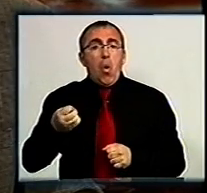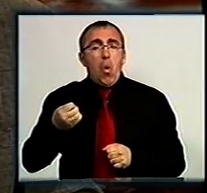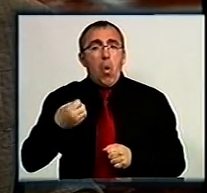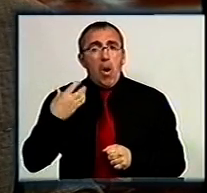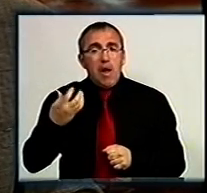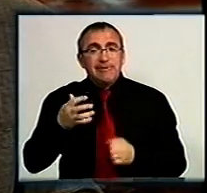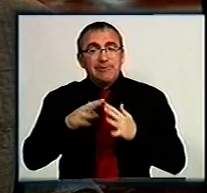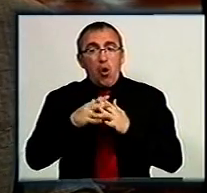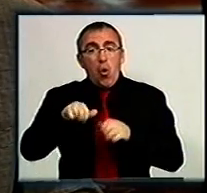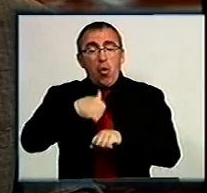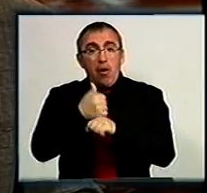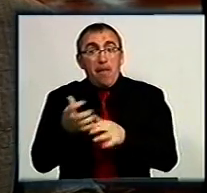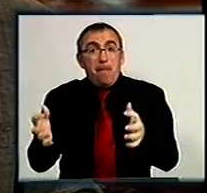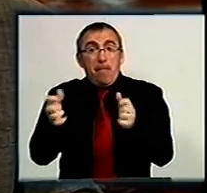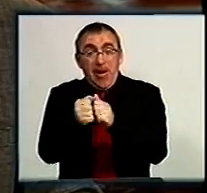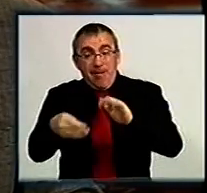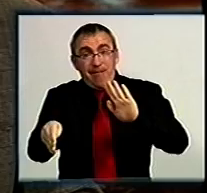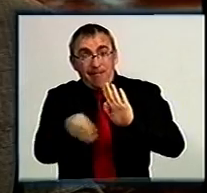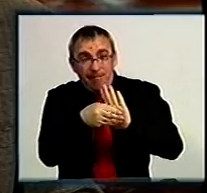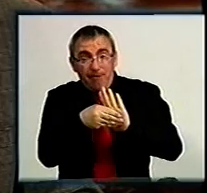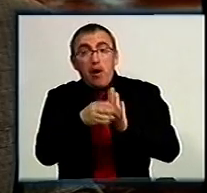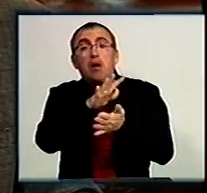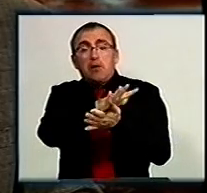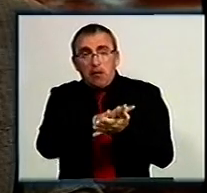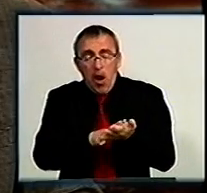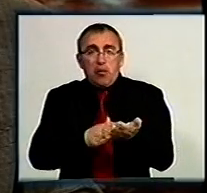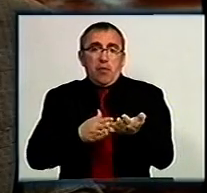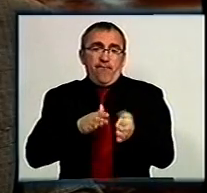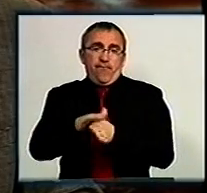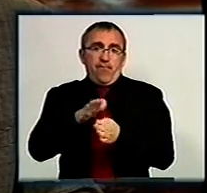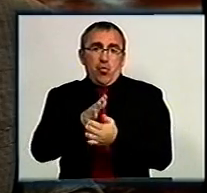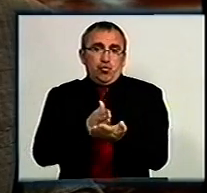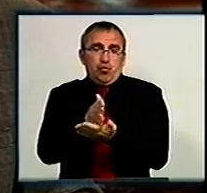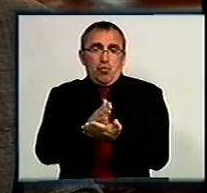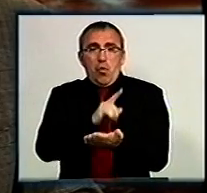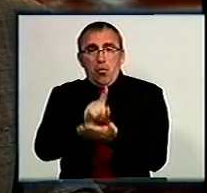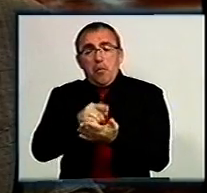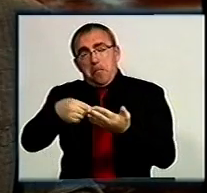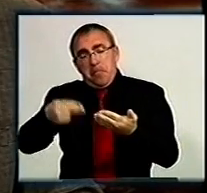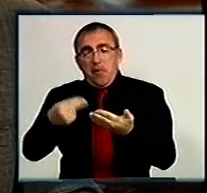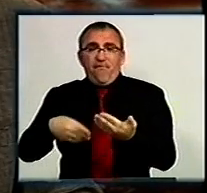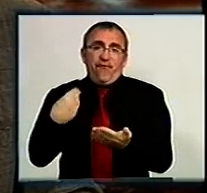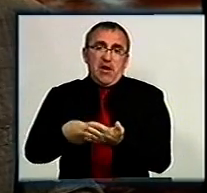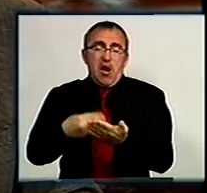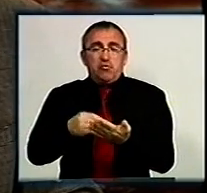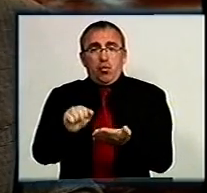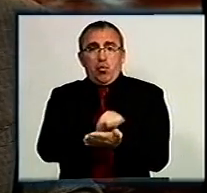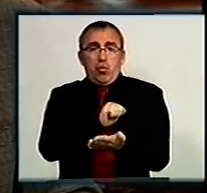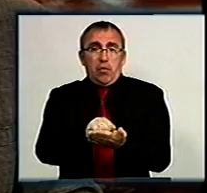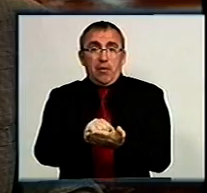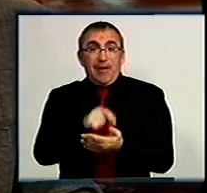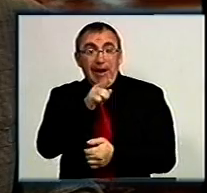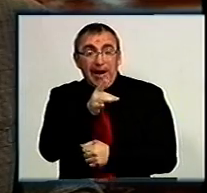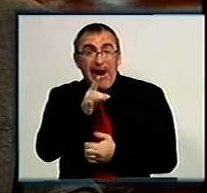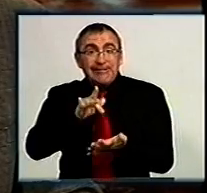селищний голова, якого піймали на хабарі, далі виконує службові обов'язки і підписує фінансові документи. Тим часом